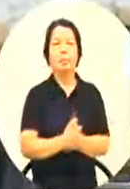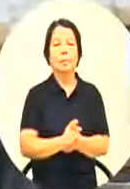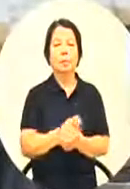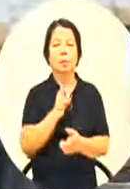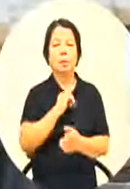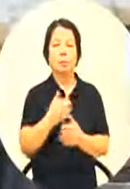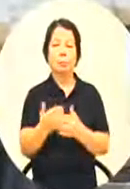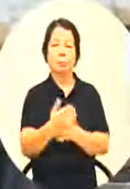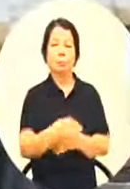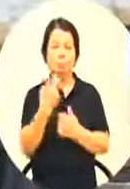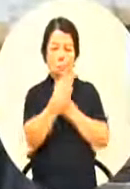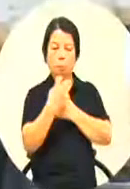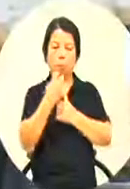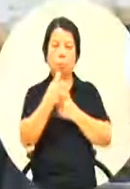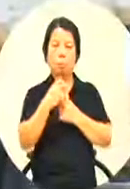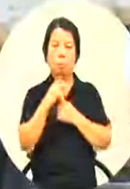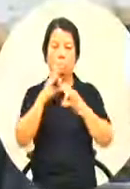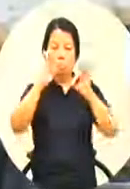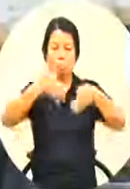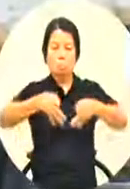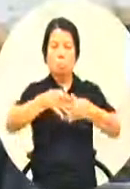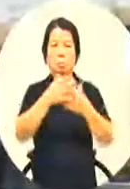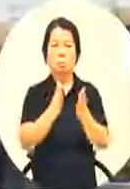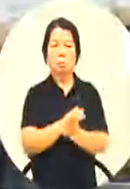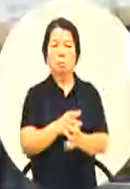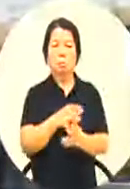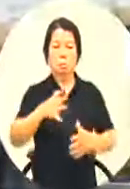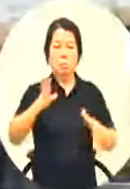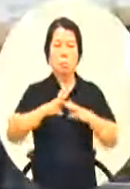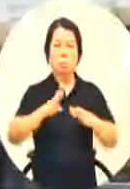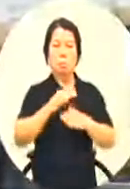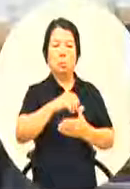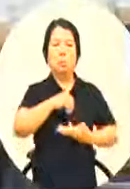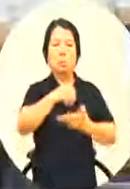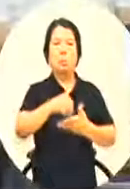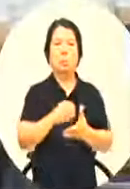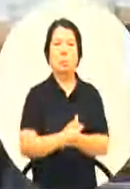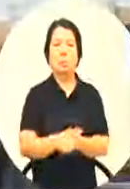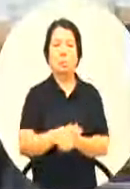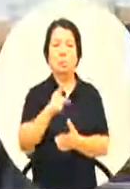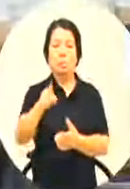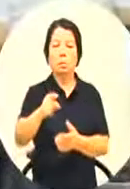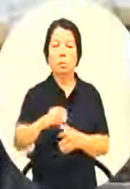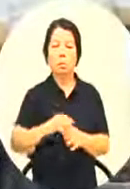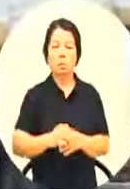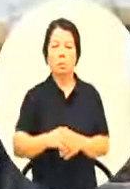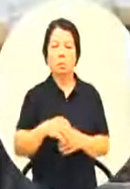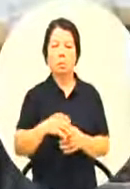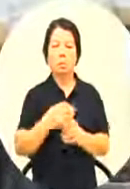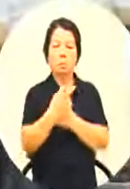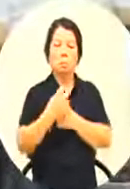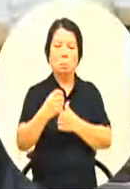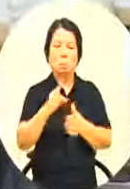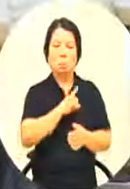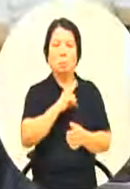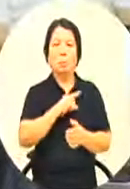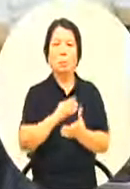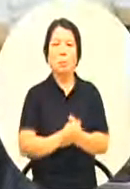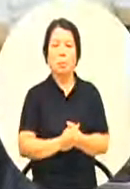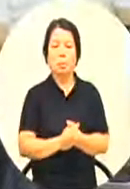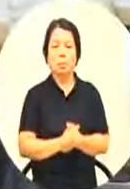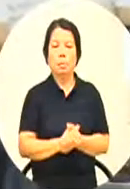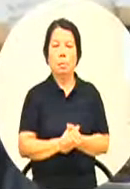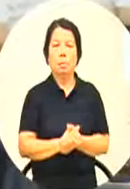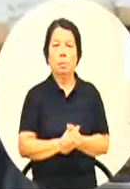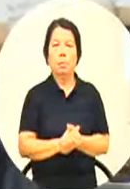问自己当然要长官的意见可是长官是长官最主要是来自于内心每一个人的自己的自我的一个认